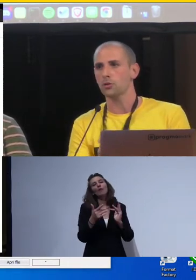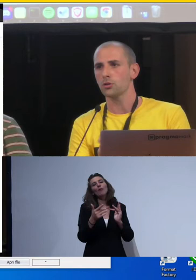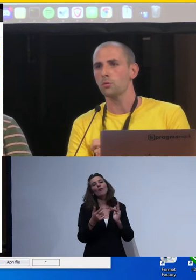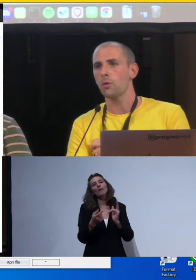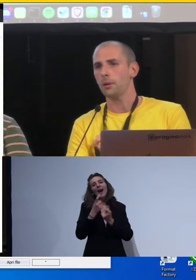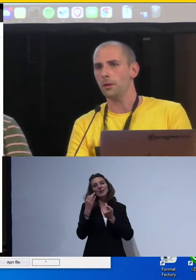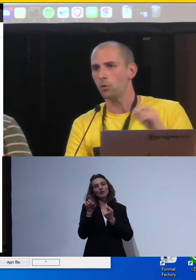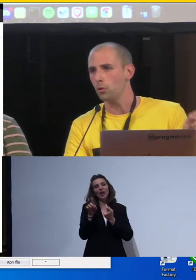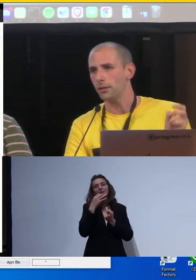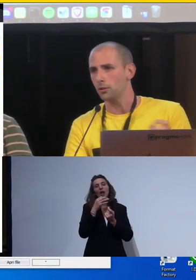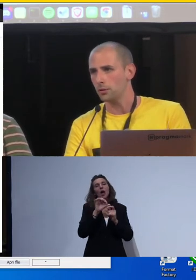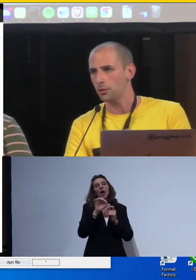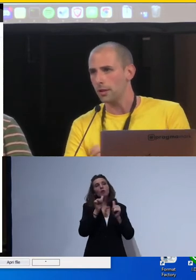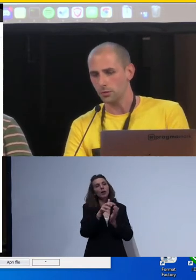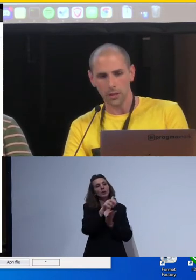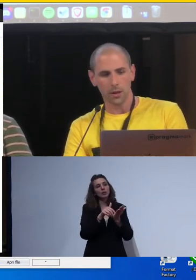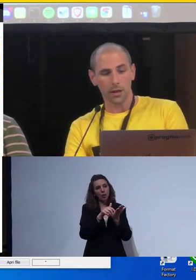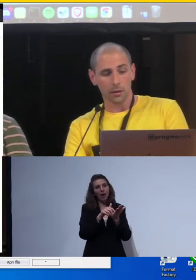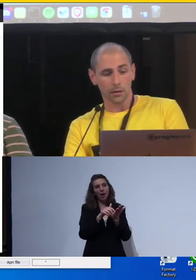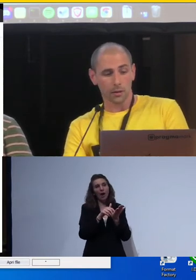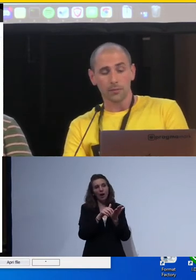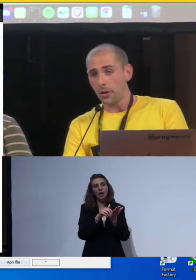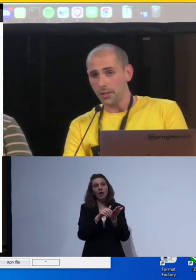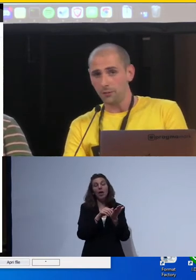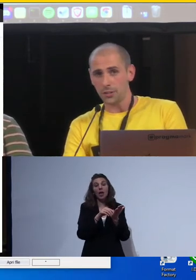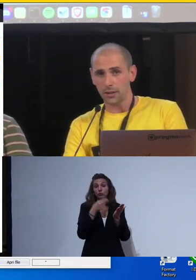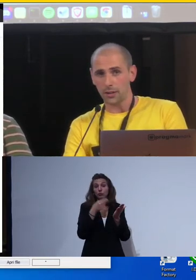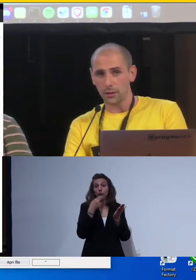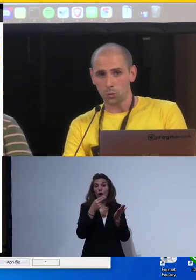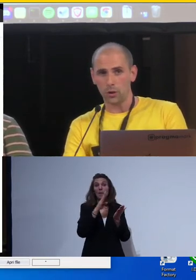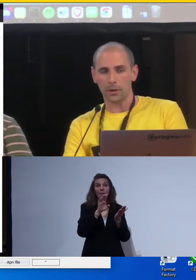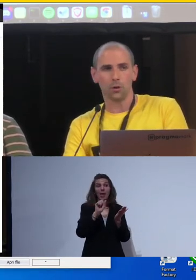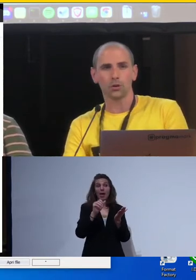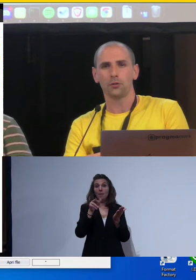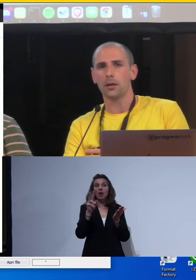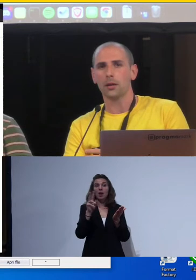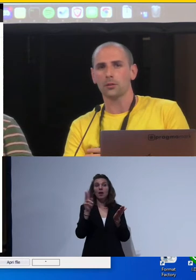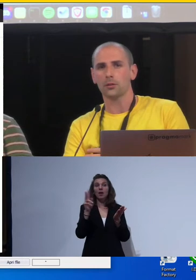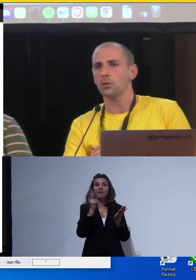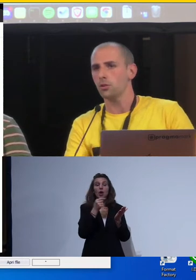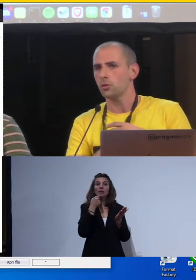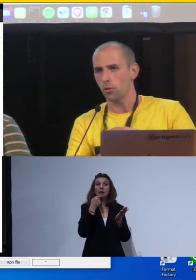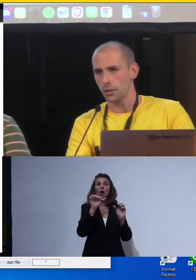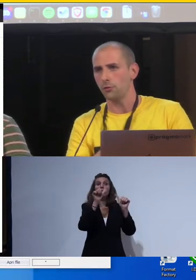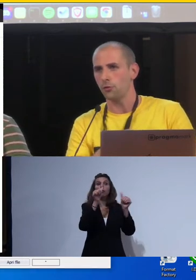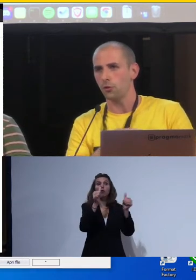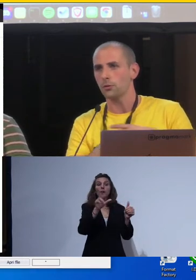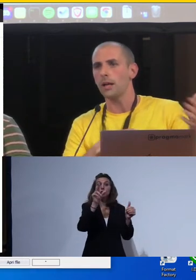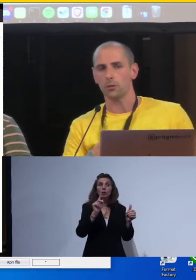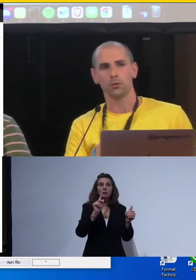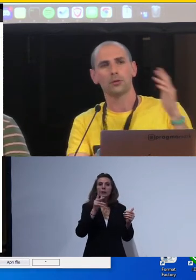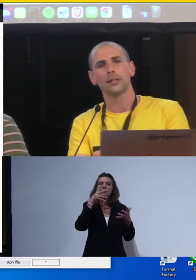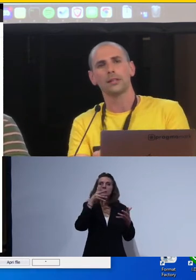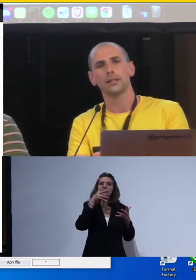cui è un formato testuale, apribile con un qualunque editor di testo. Può essere difficile la lettura per chi non conosce il formato, quindi se non conoscete il